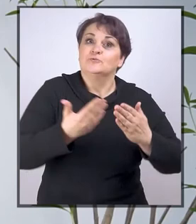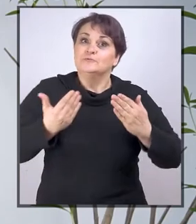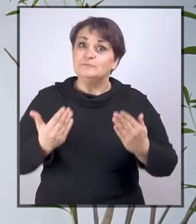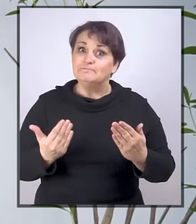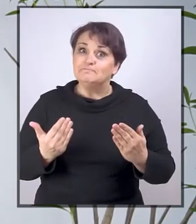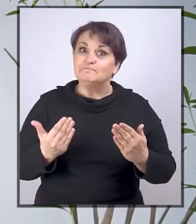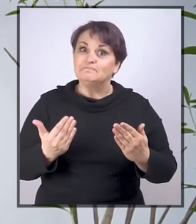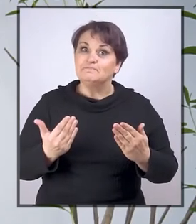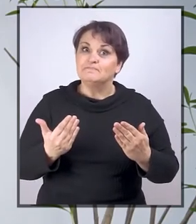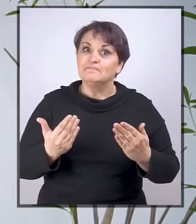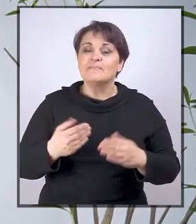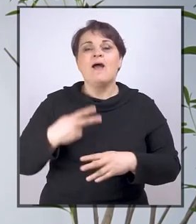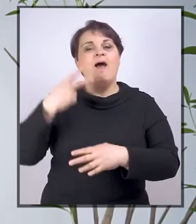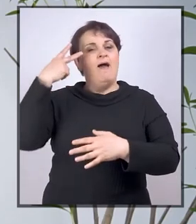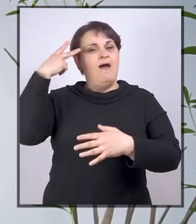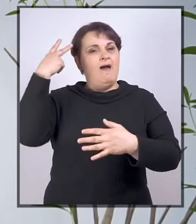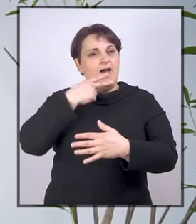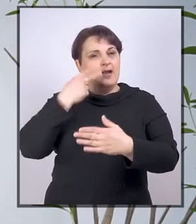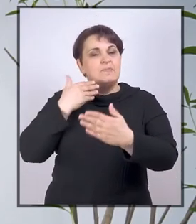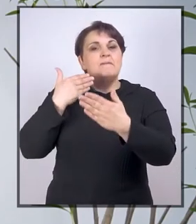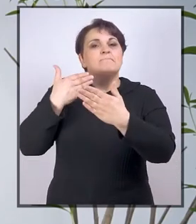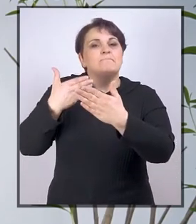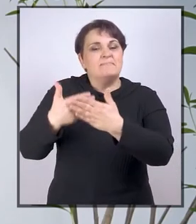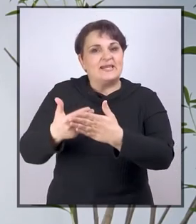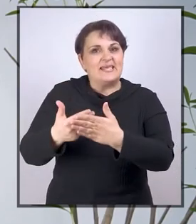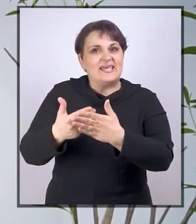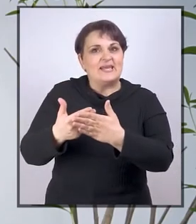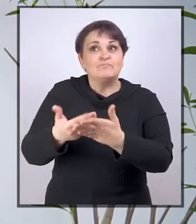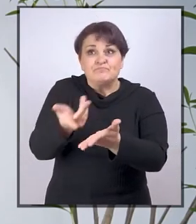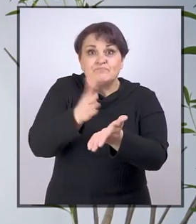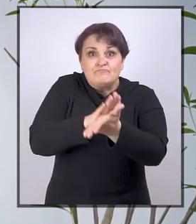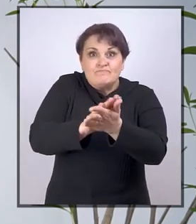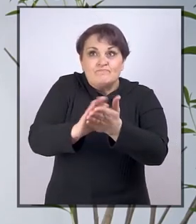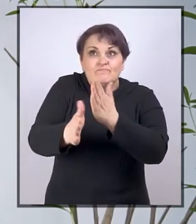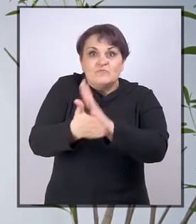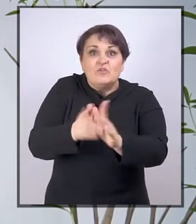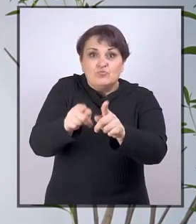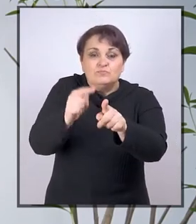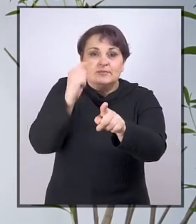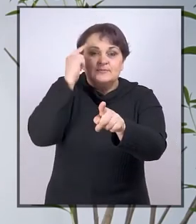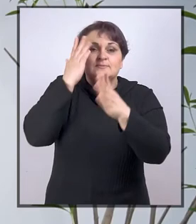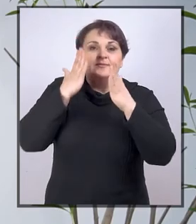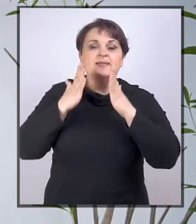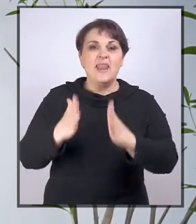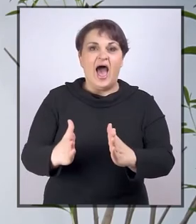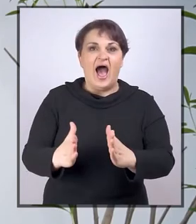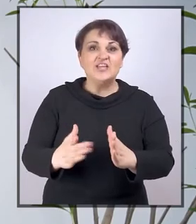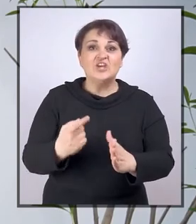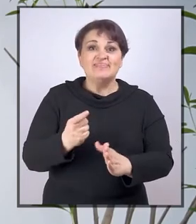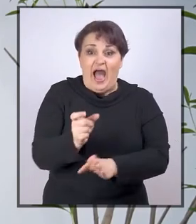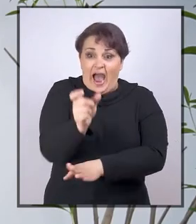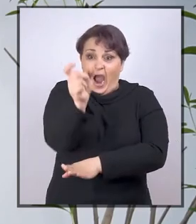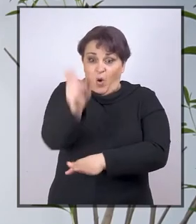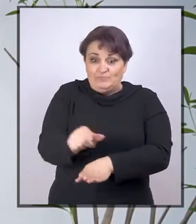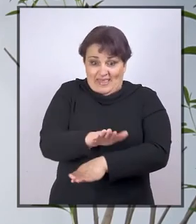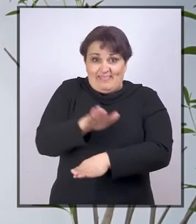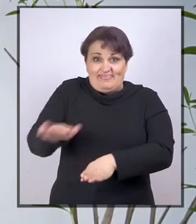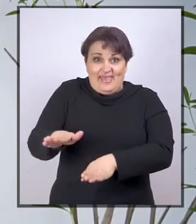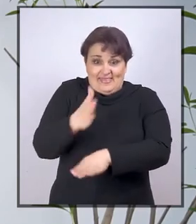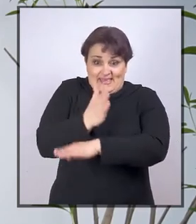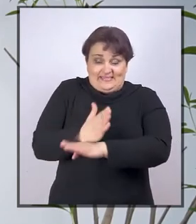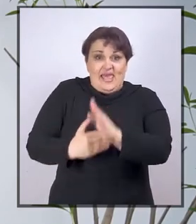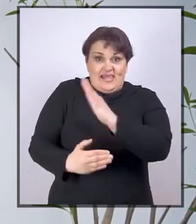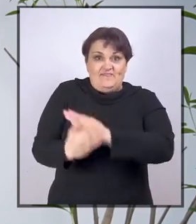pristupačnosti. Razumna prilagodba jednostavno podrazumijeva da